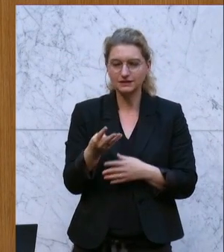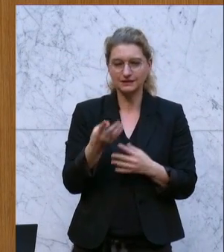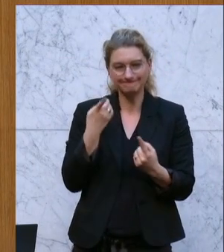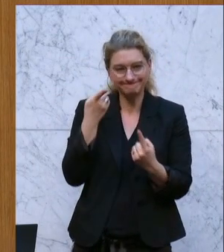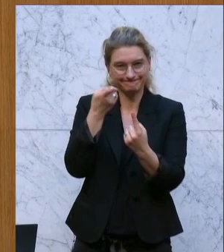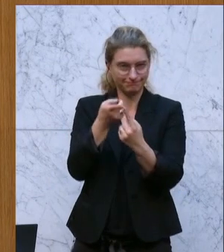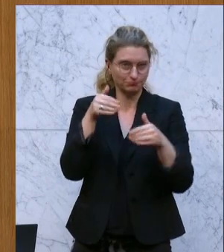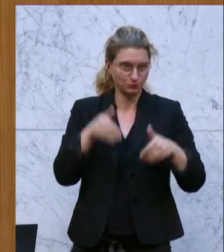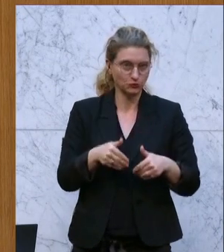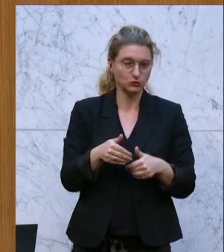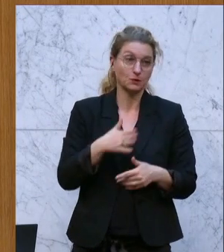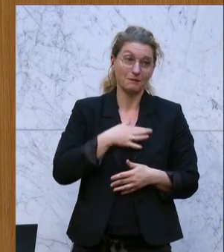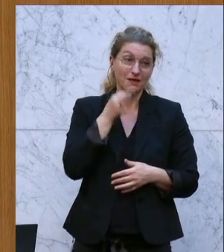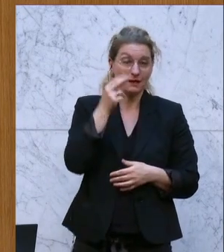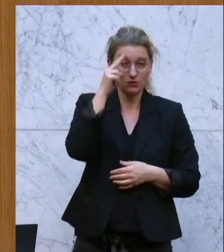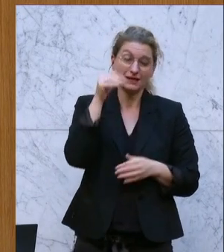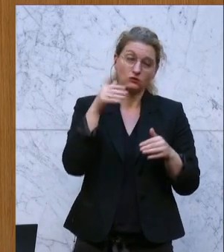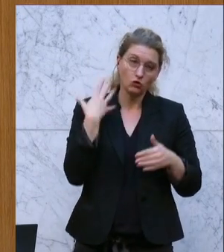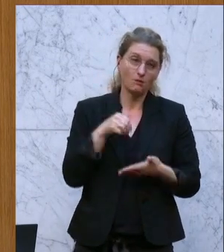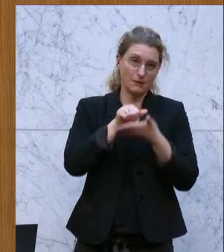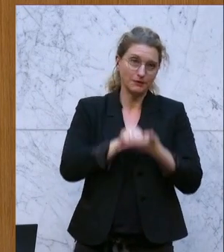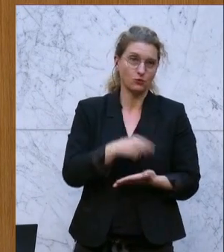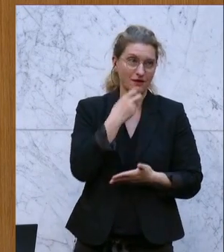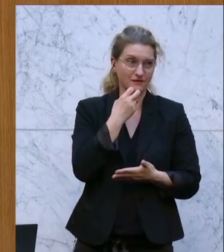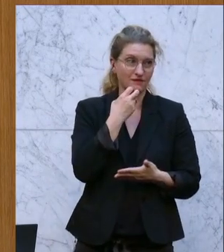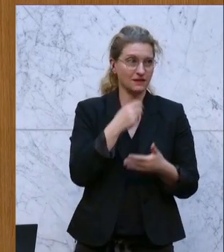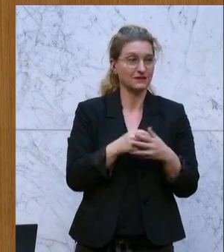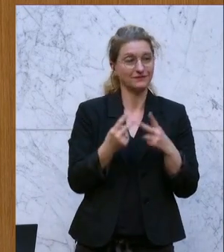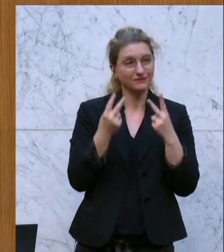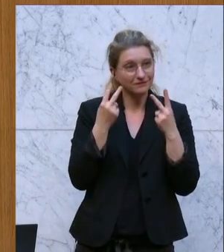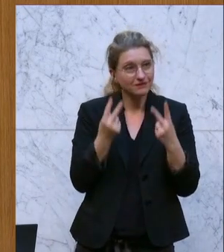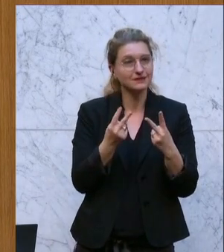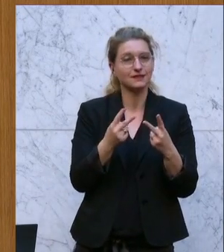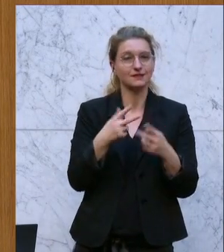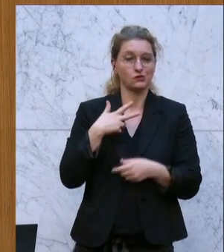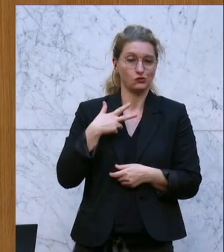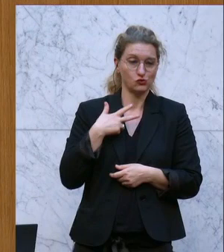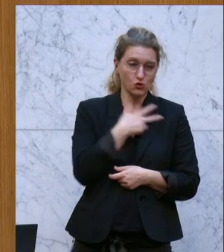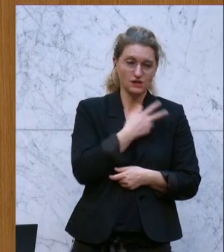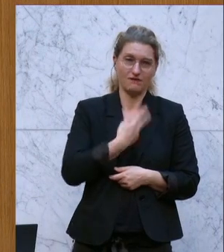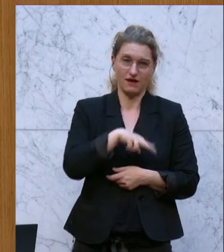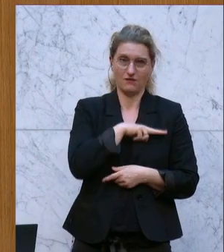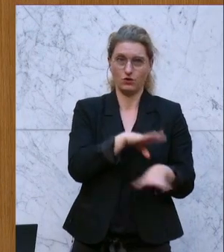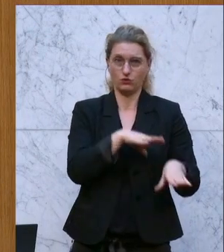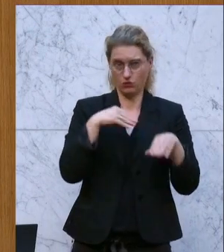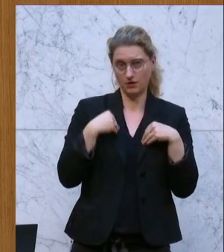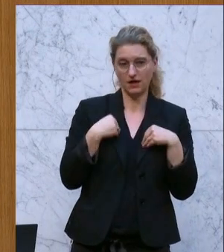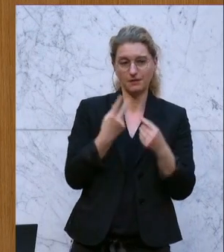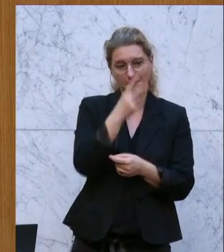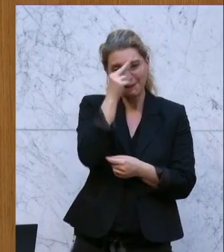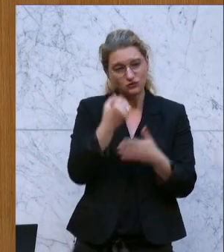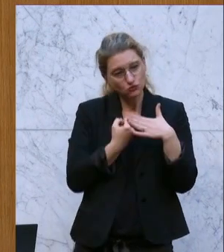Meine Damen und Herren, das möchte ich noch einmal unterstreichen. Es geht darum, in einer sozialen Verantwortung Menschen zu